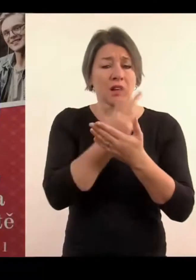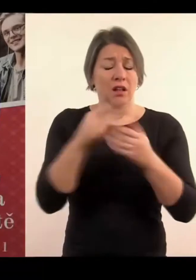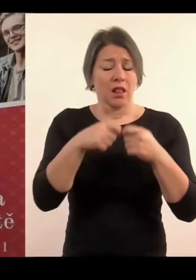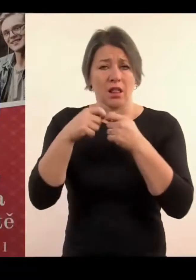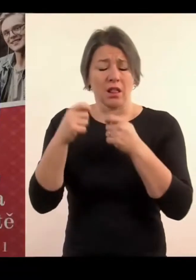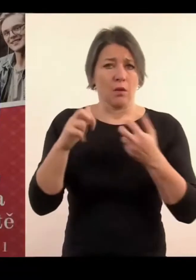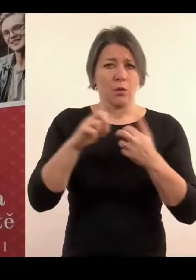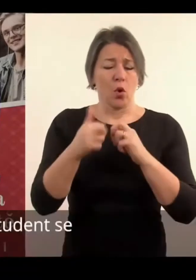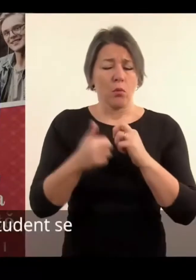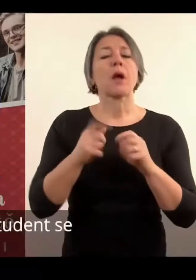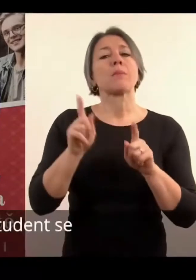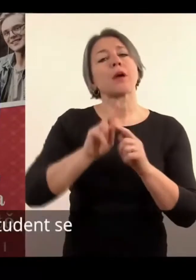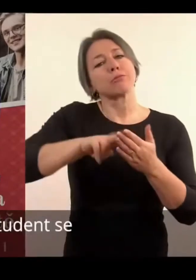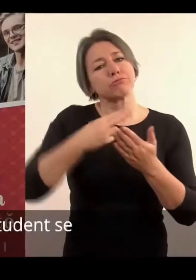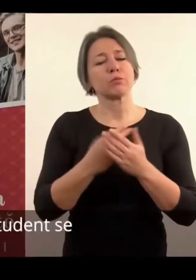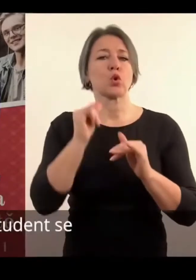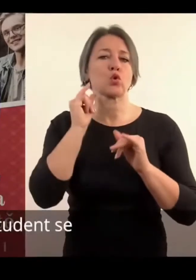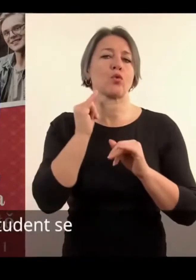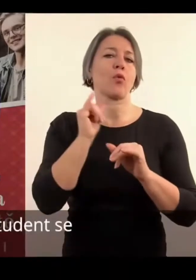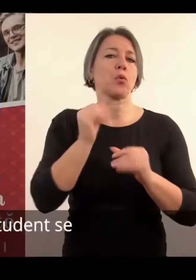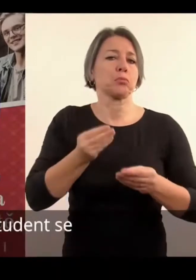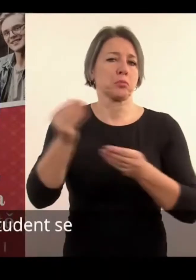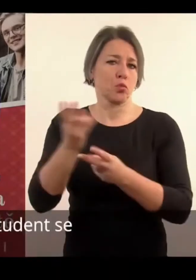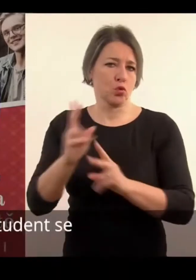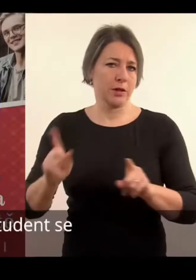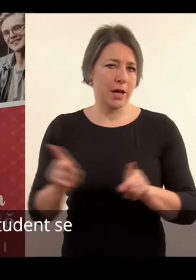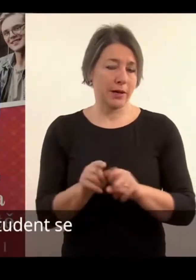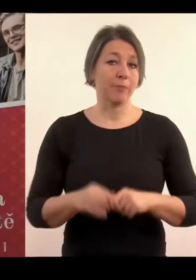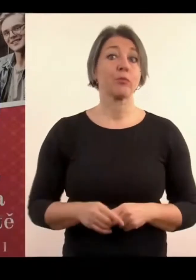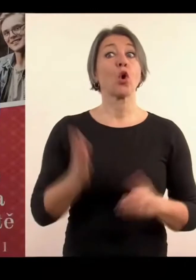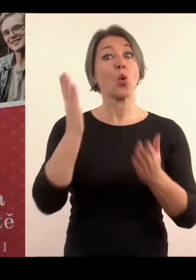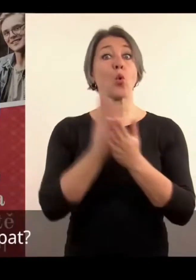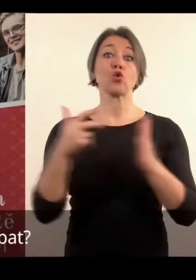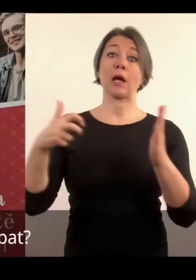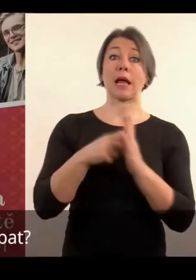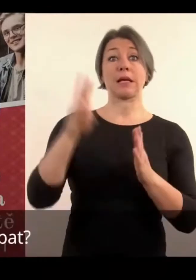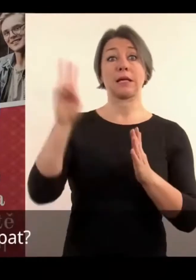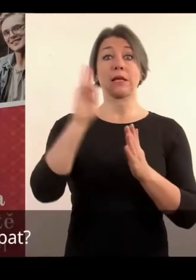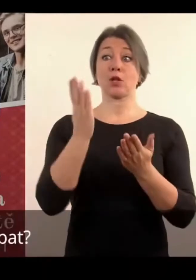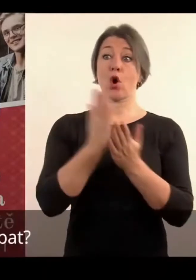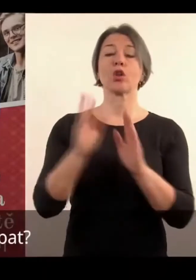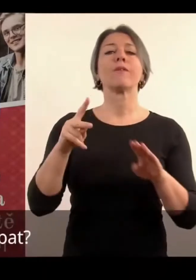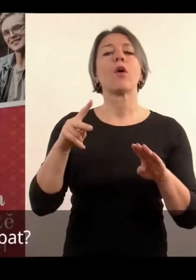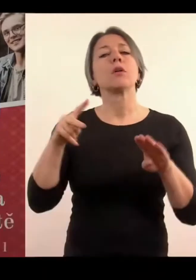Pokud jste evidovaní jako studente s speciálními potřebami, tak jaké služby můžete čerpat?